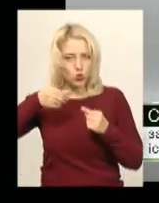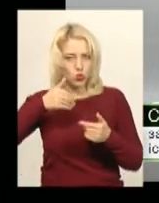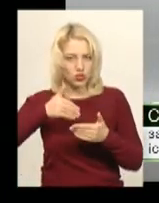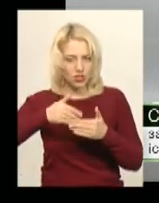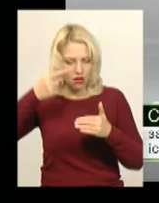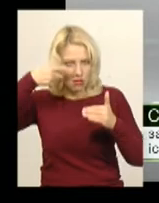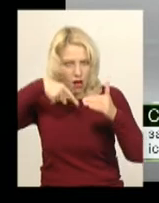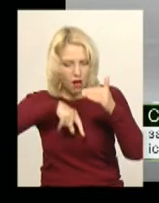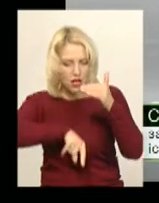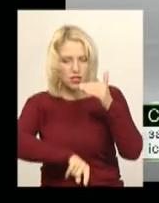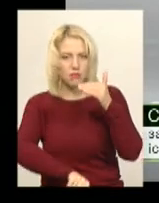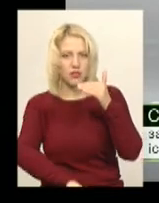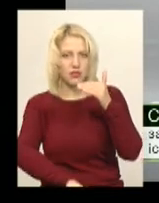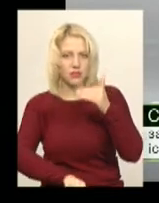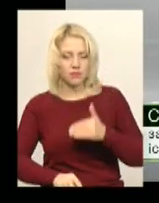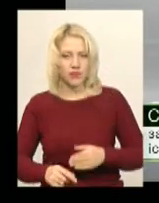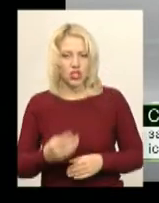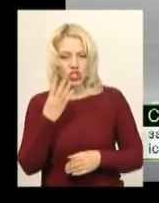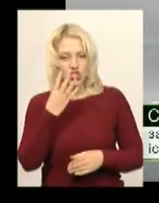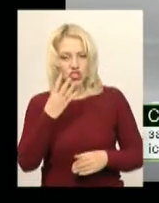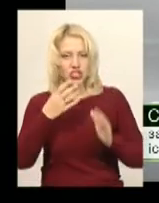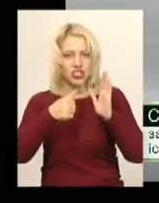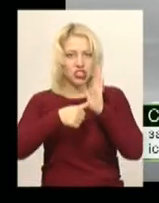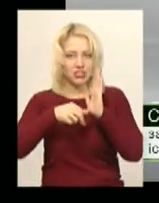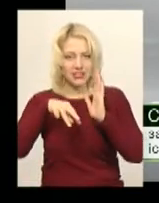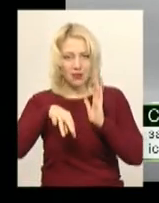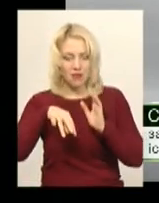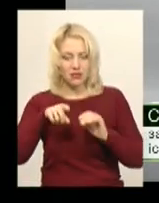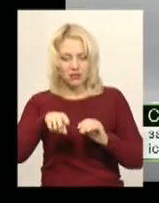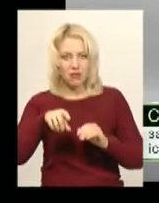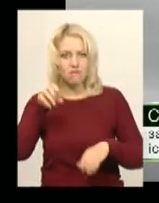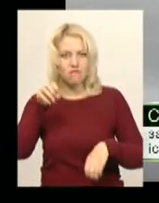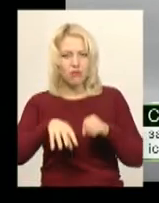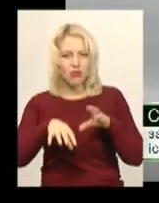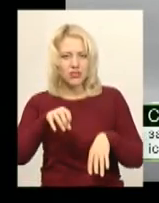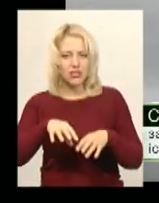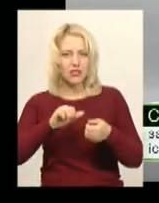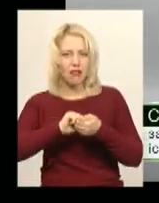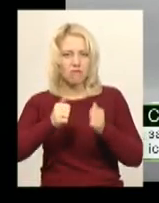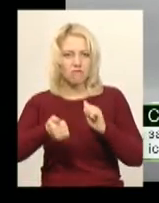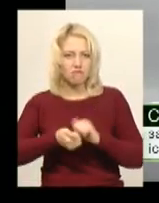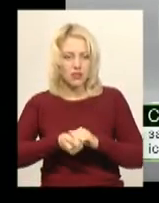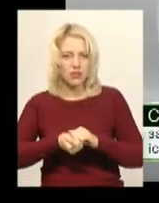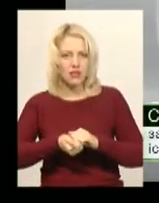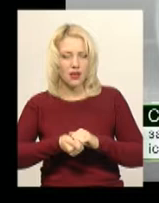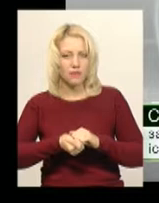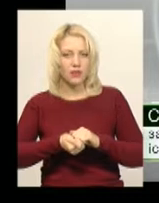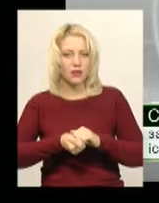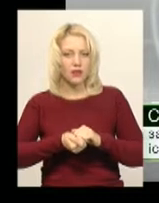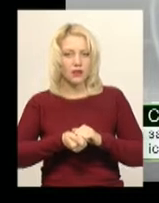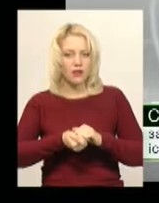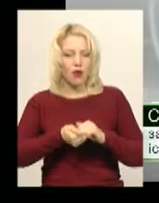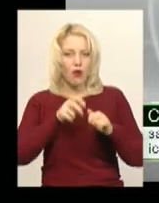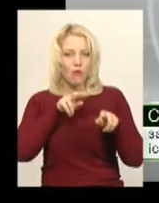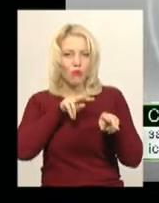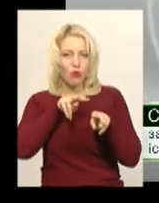4-6 метрів. І в цій ямі покидали, звісно, що все каміння там, звітіля. Простежуються